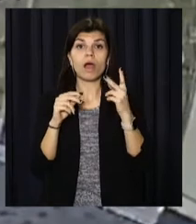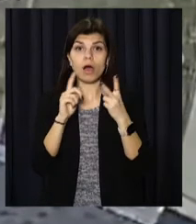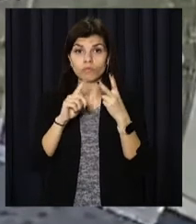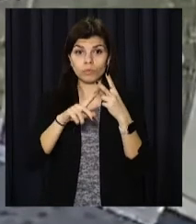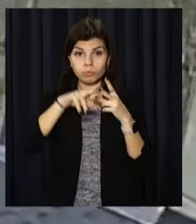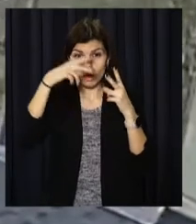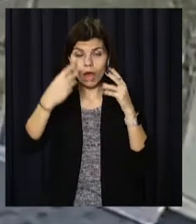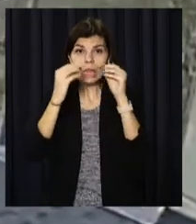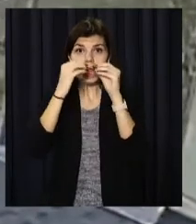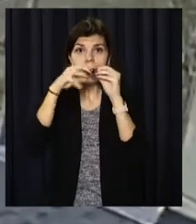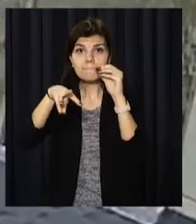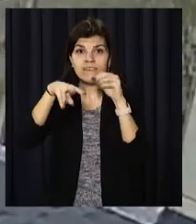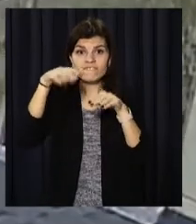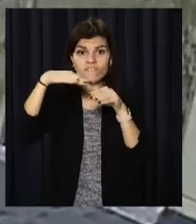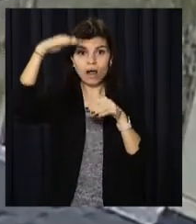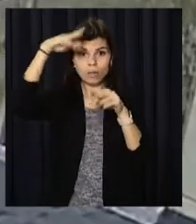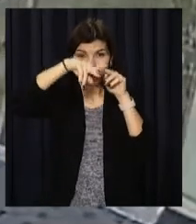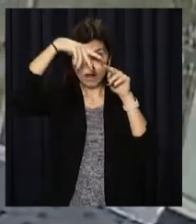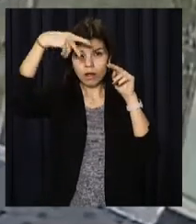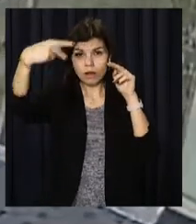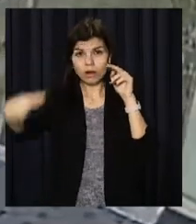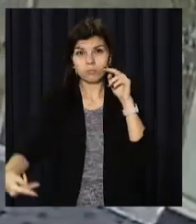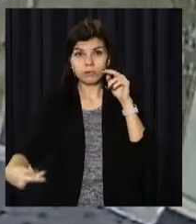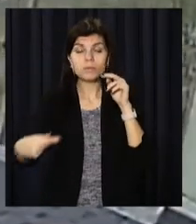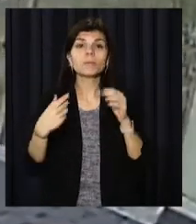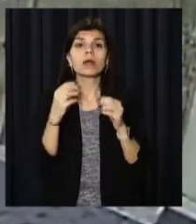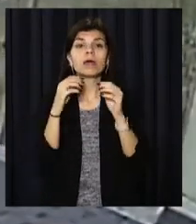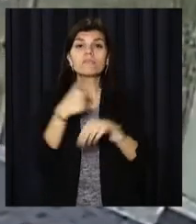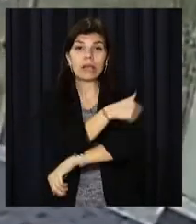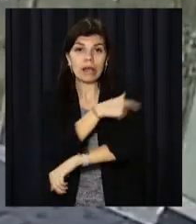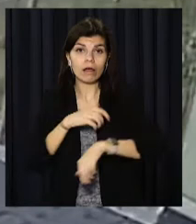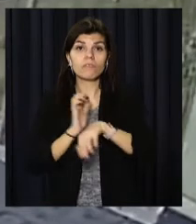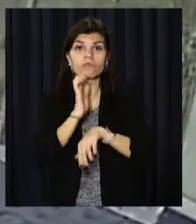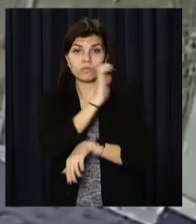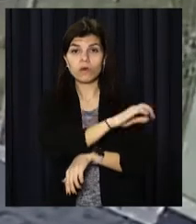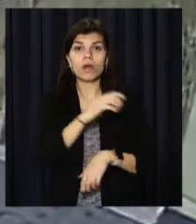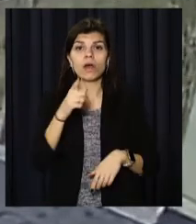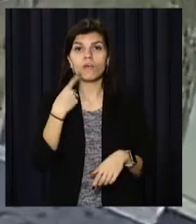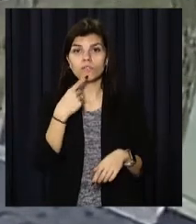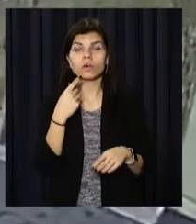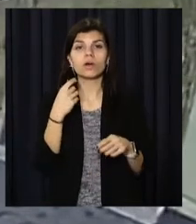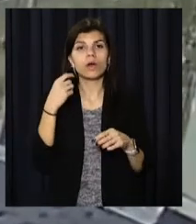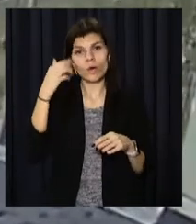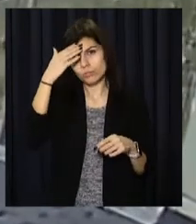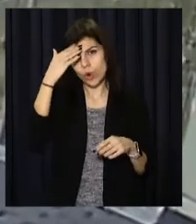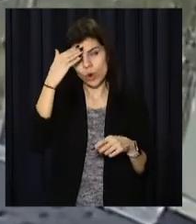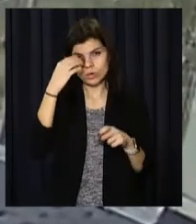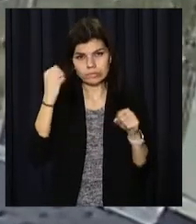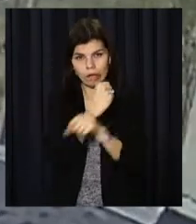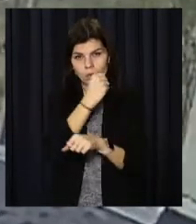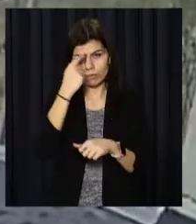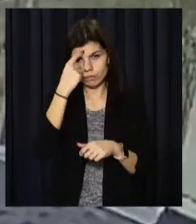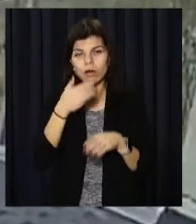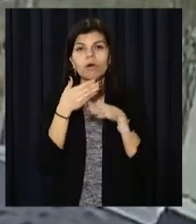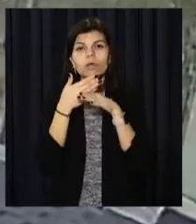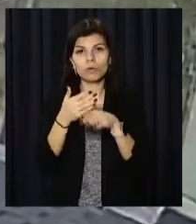впав з 10-метрової висоти. Постраждалих доправили до лікарні, в одного діагностували забій передньої черевної порожнини, надали